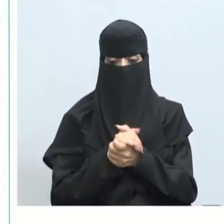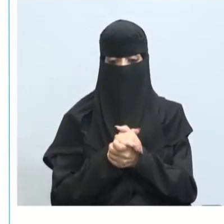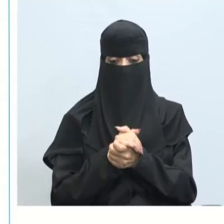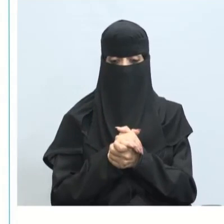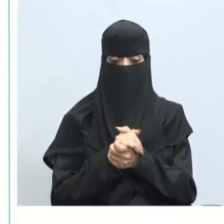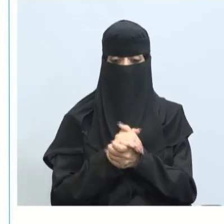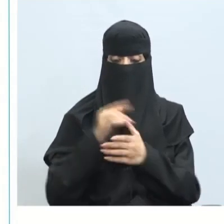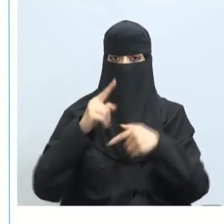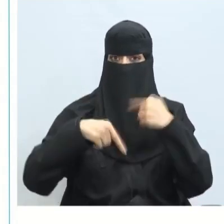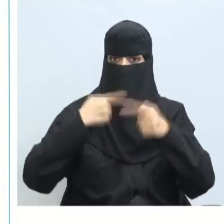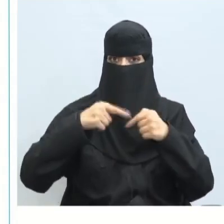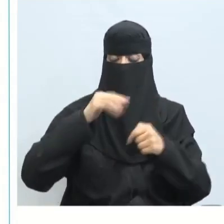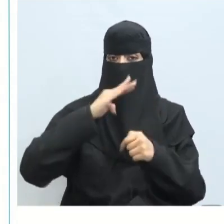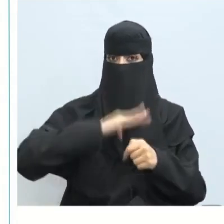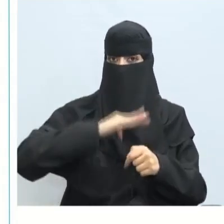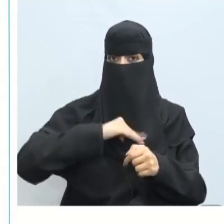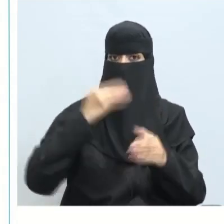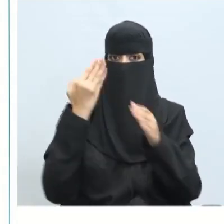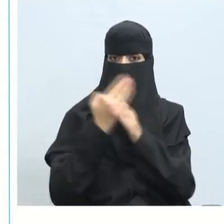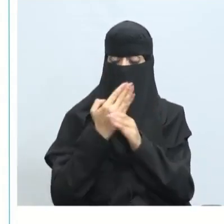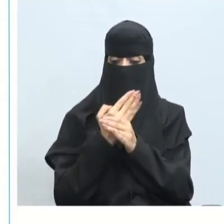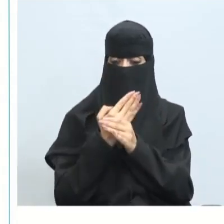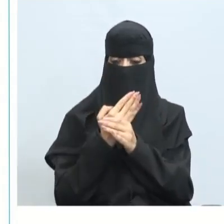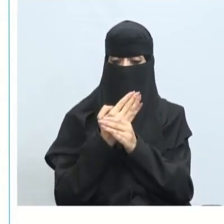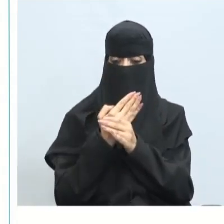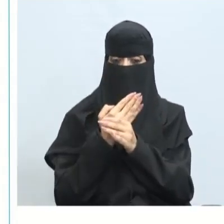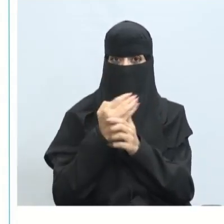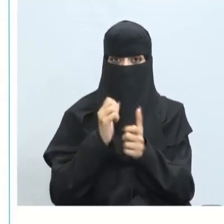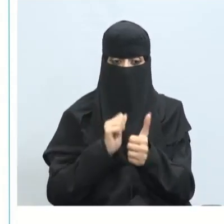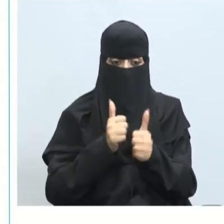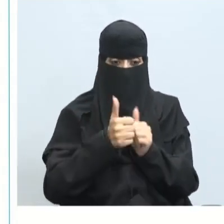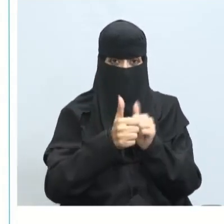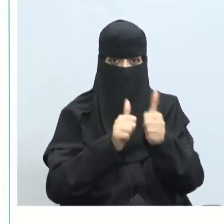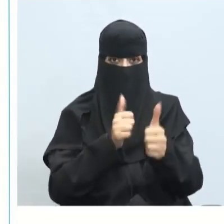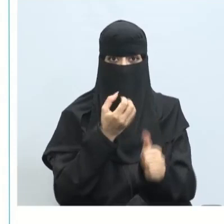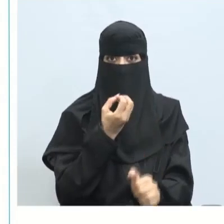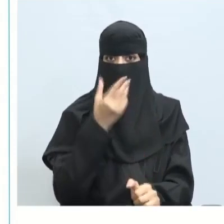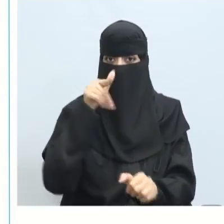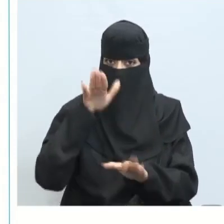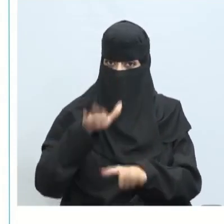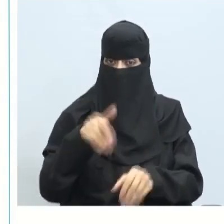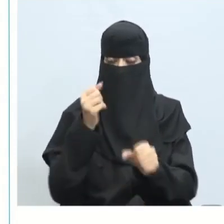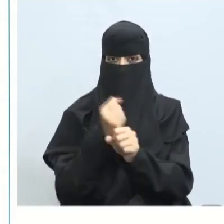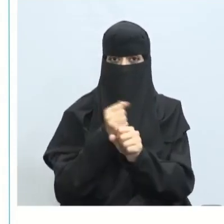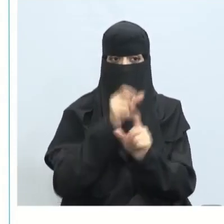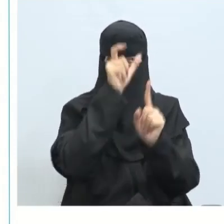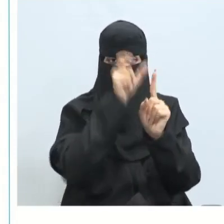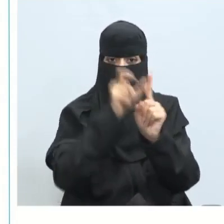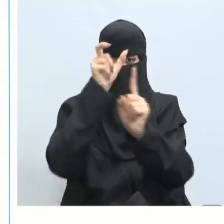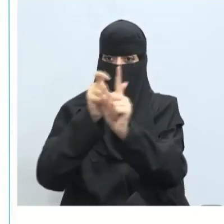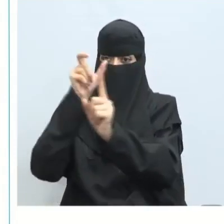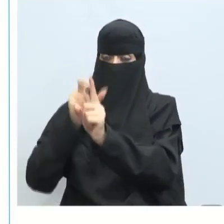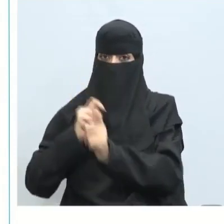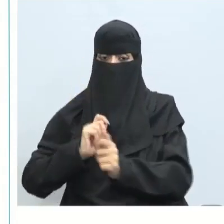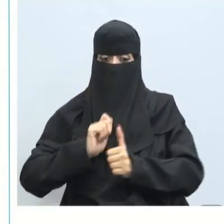دائما الضغوط قد تسبب منافسة إيجابية في صالح العمل كل موظف يسعى إلى أن